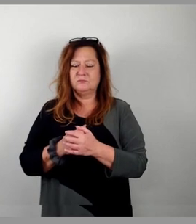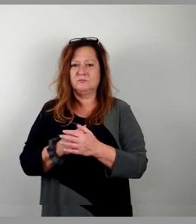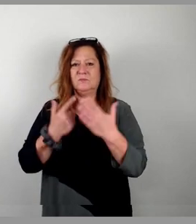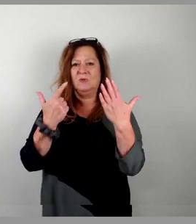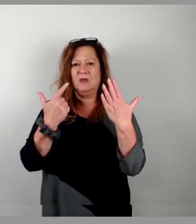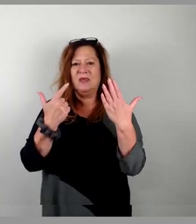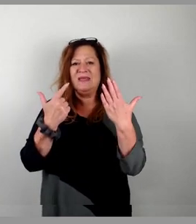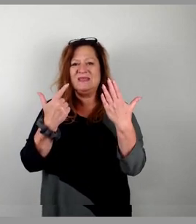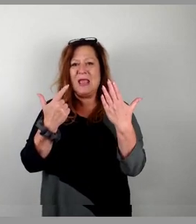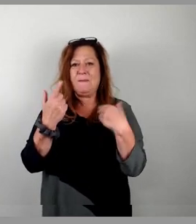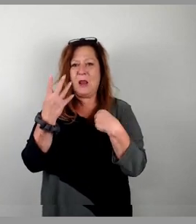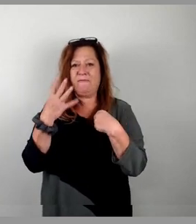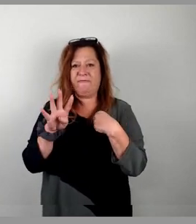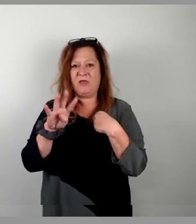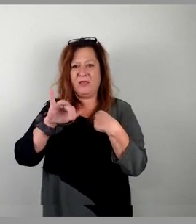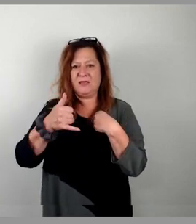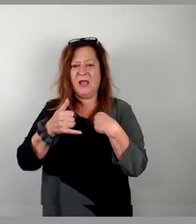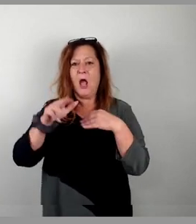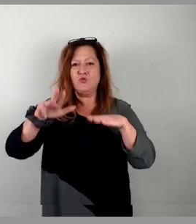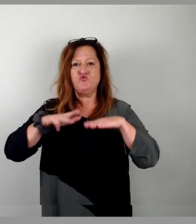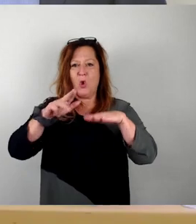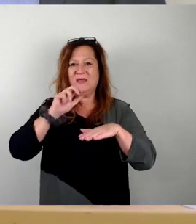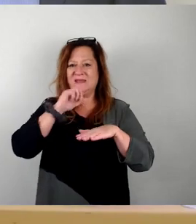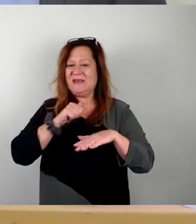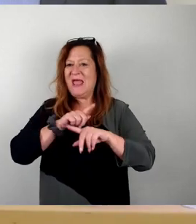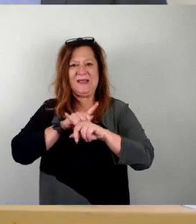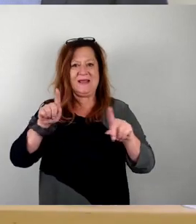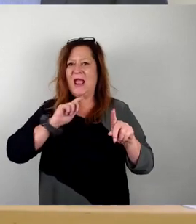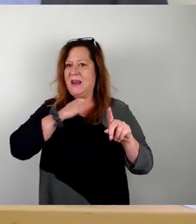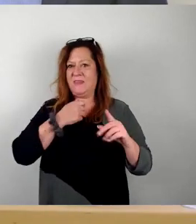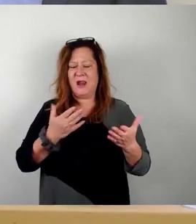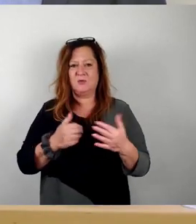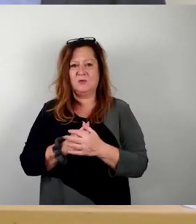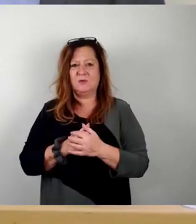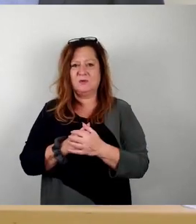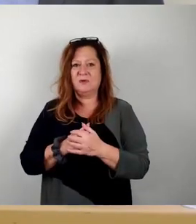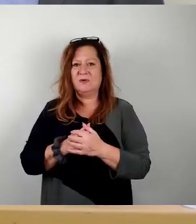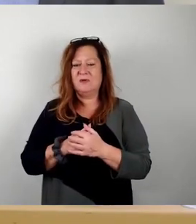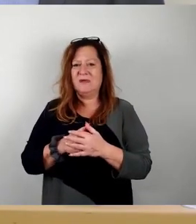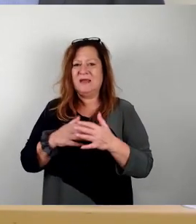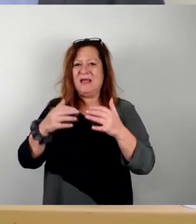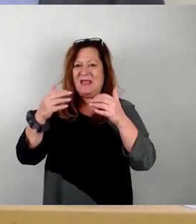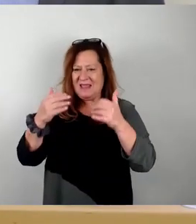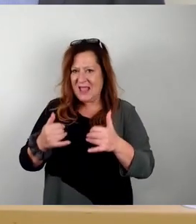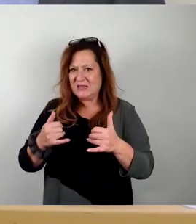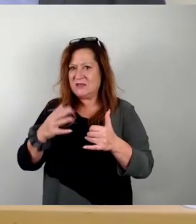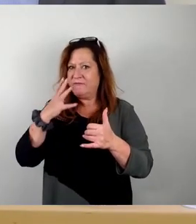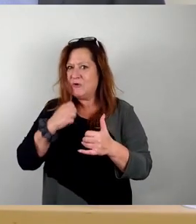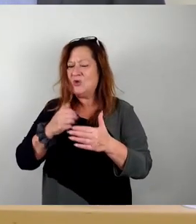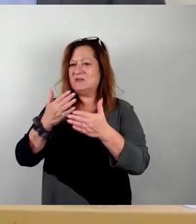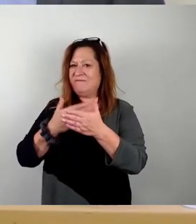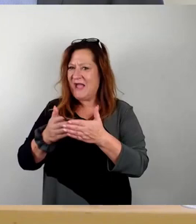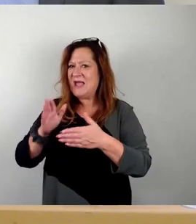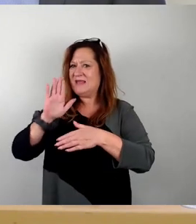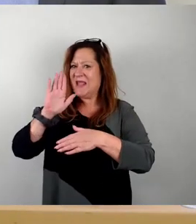47, ja, 19, nein, keine Enthaltung. So, jetzt hat er gesagt, Herr Lichti, er möchte weiterhin auch seinen Antrag haben.